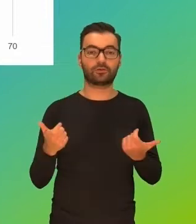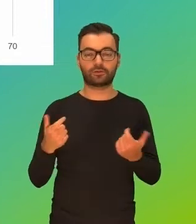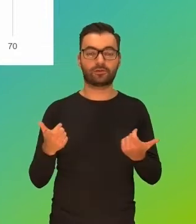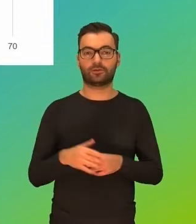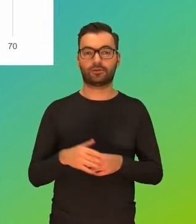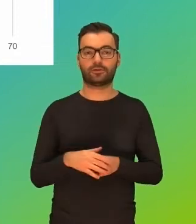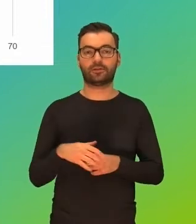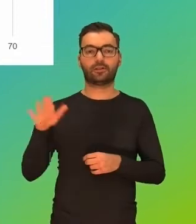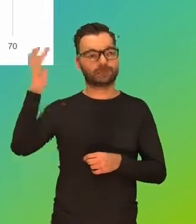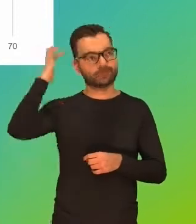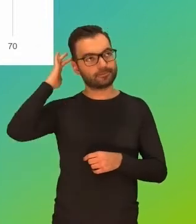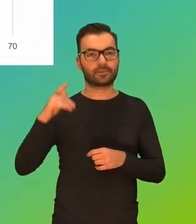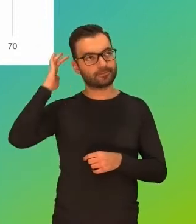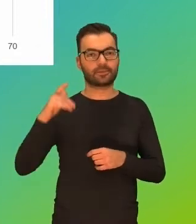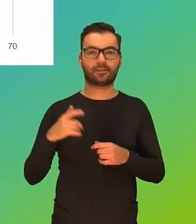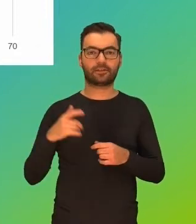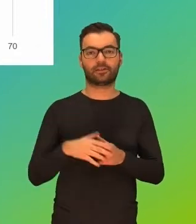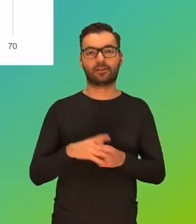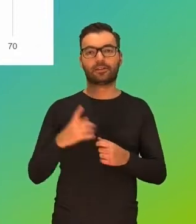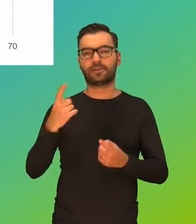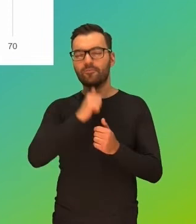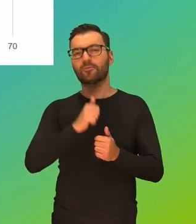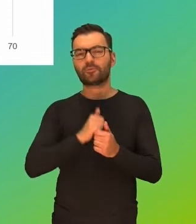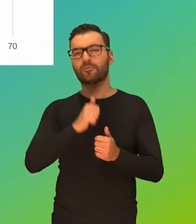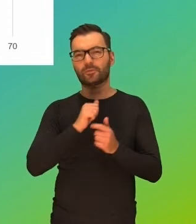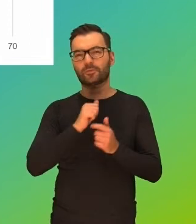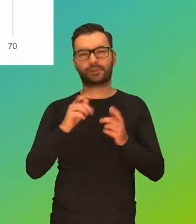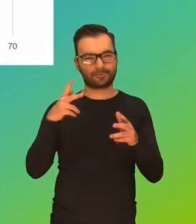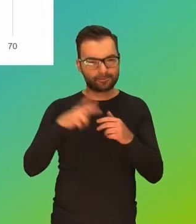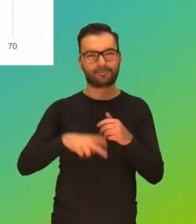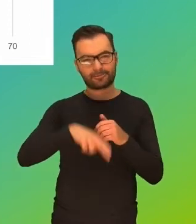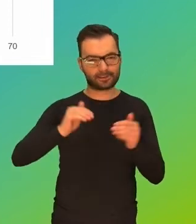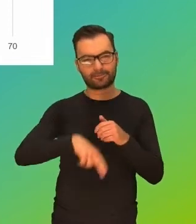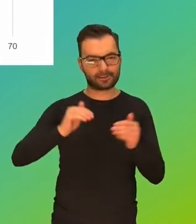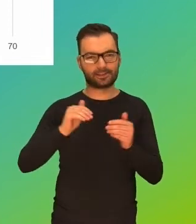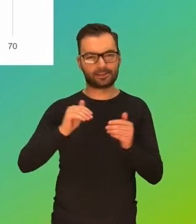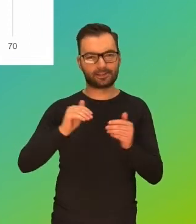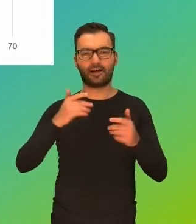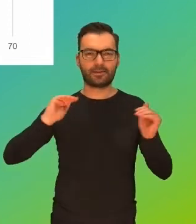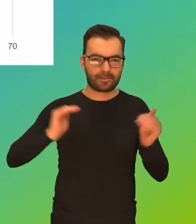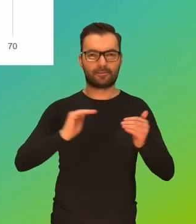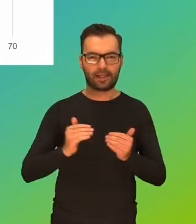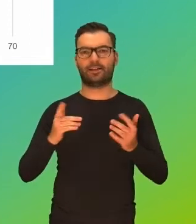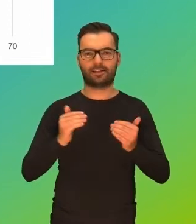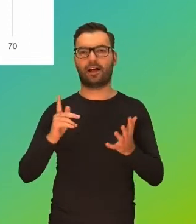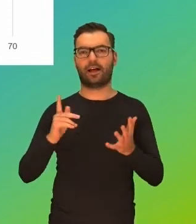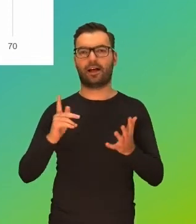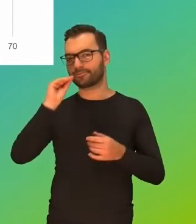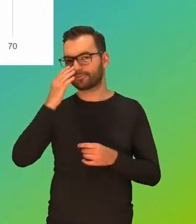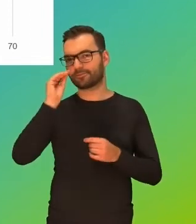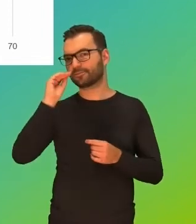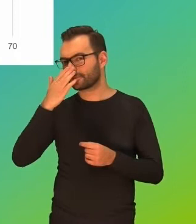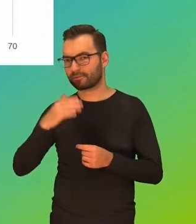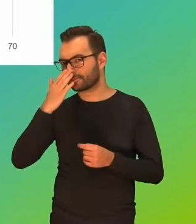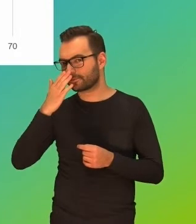jest to, że ma za sobą takie subiektywne próby ograniczenia tego swojego czasu w